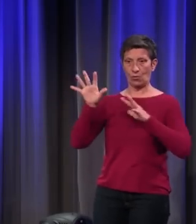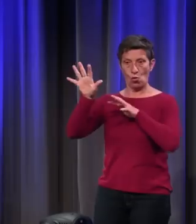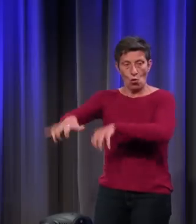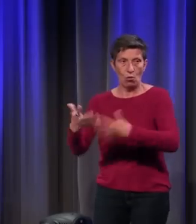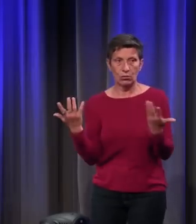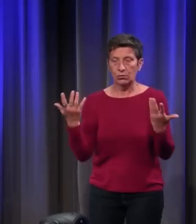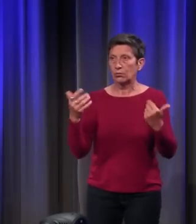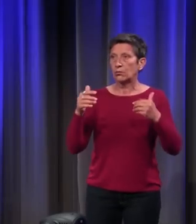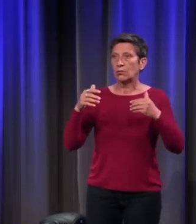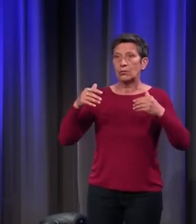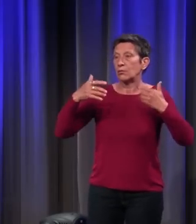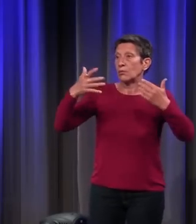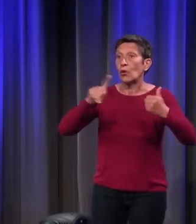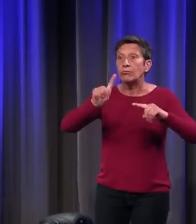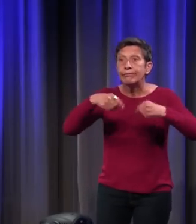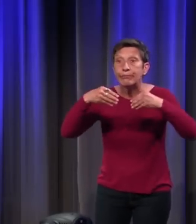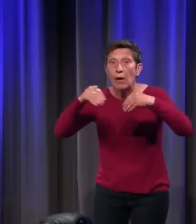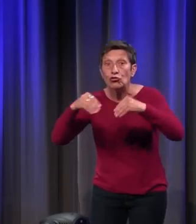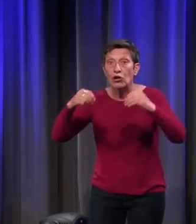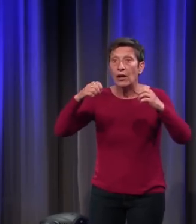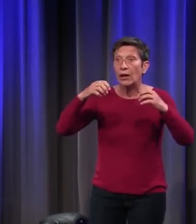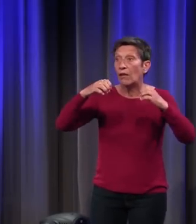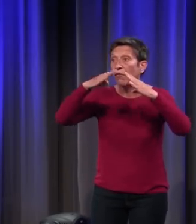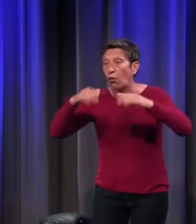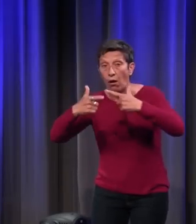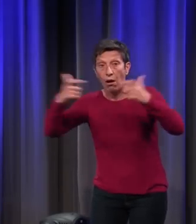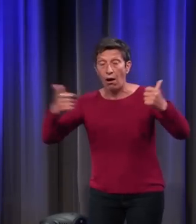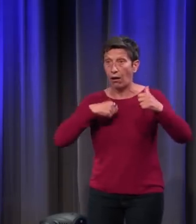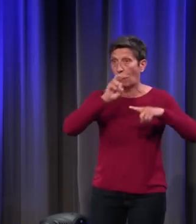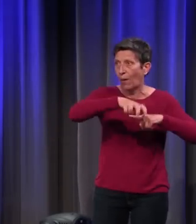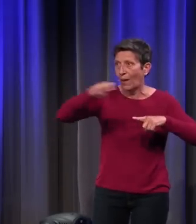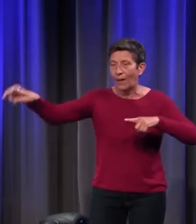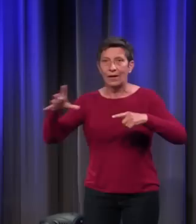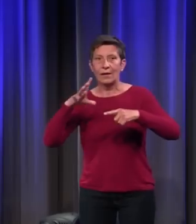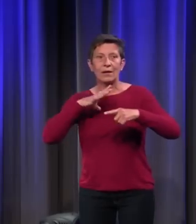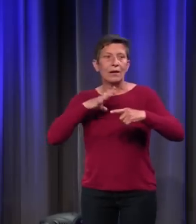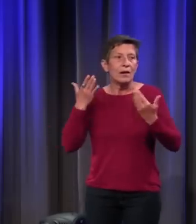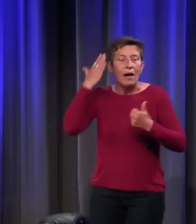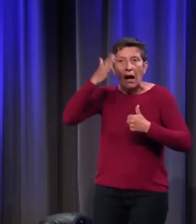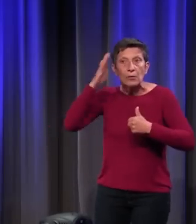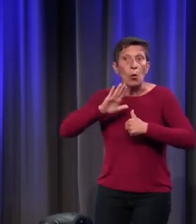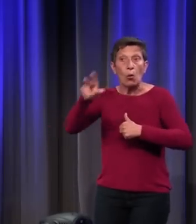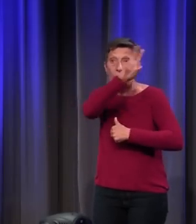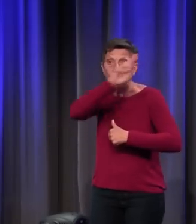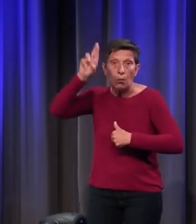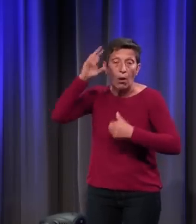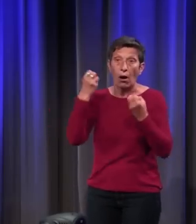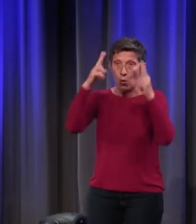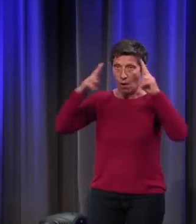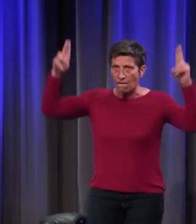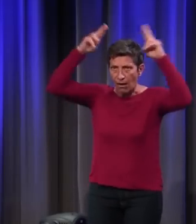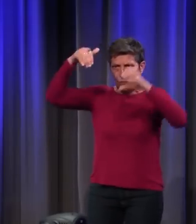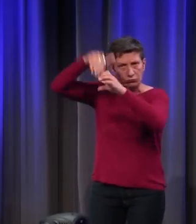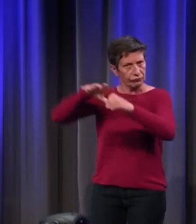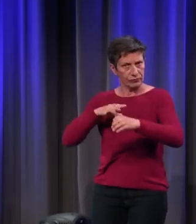de marché en marché, de foire en foire. Il y a des ménageries princières ou épiscopales où l'on peut voir des